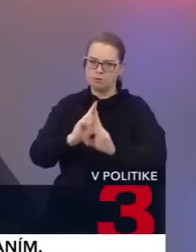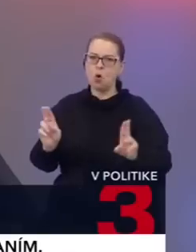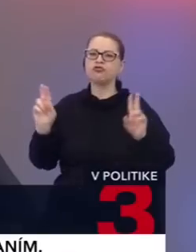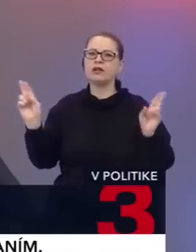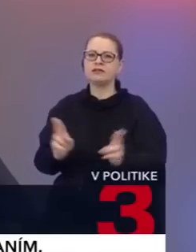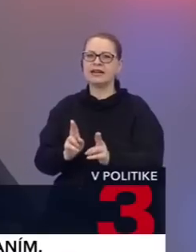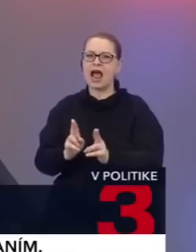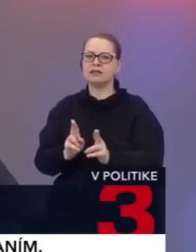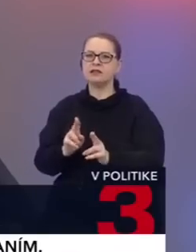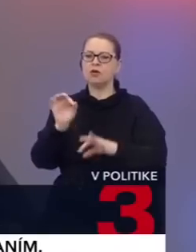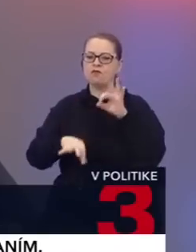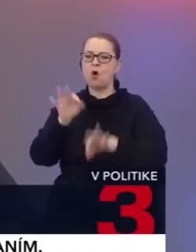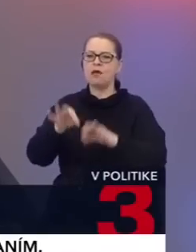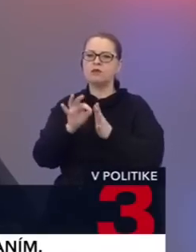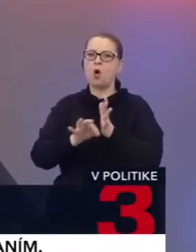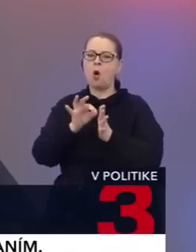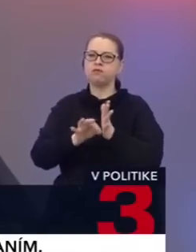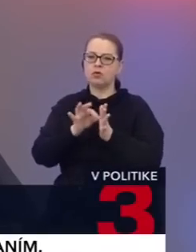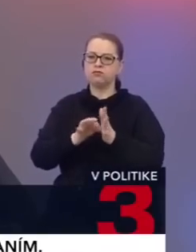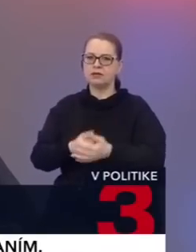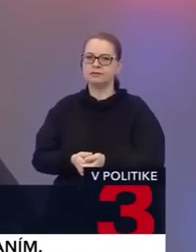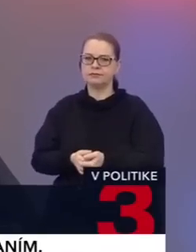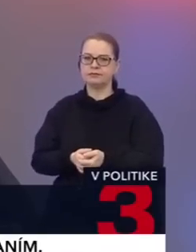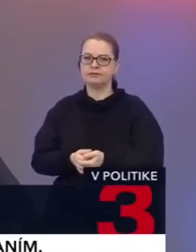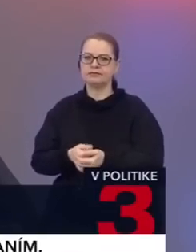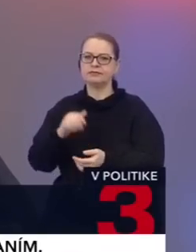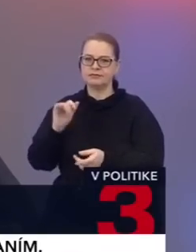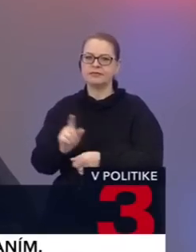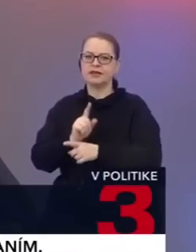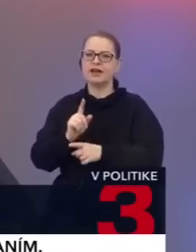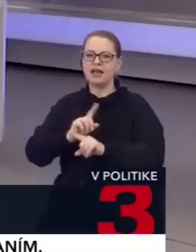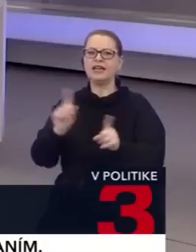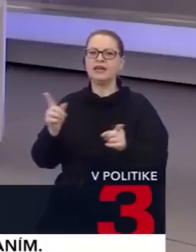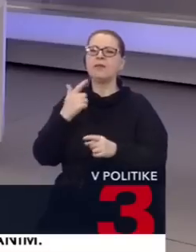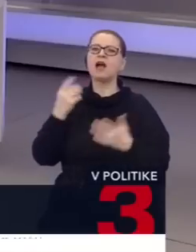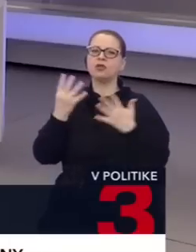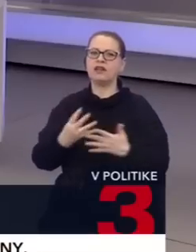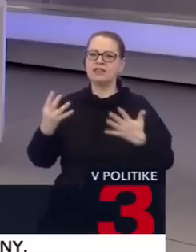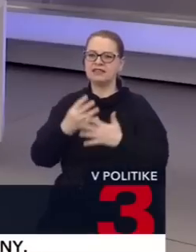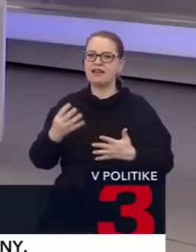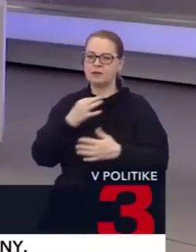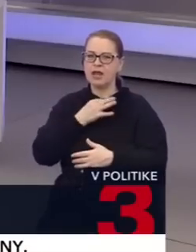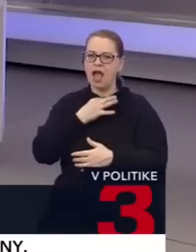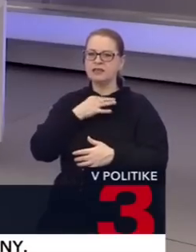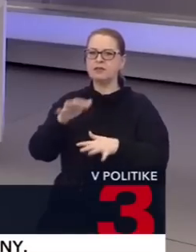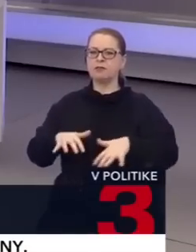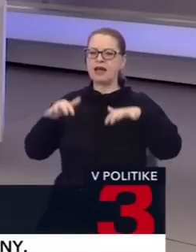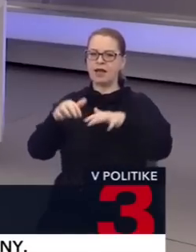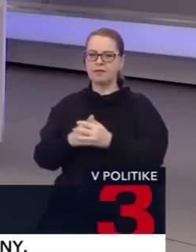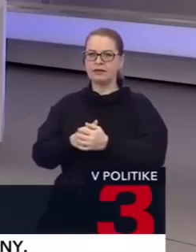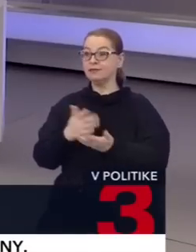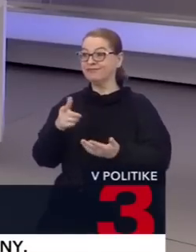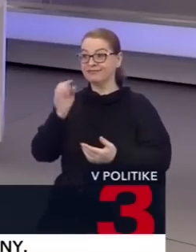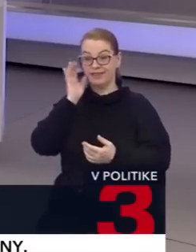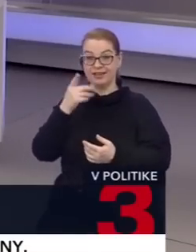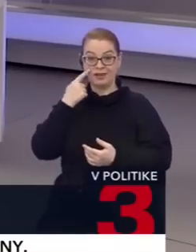skrátiť volebné obdobie aj iným ako 90 hlasmi v parlamente. A ono to krásne